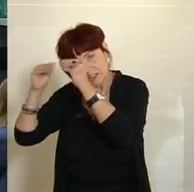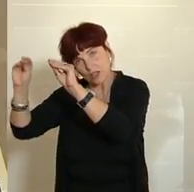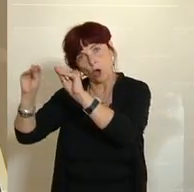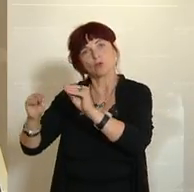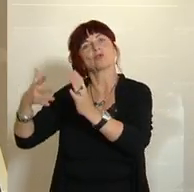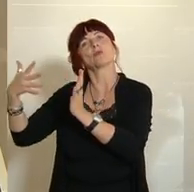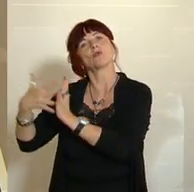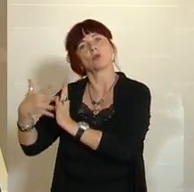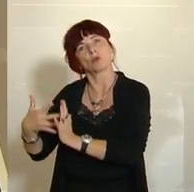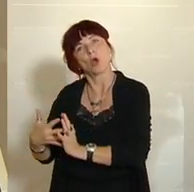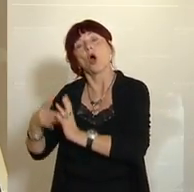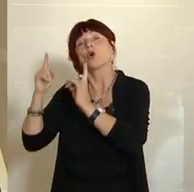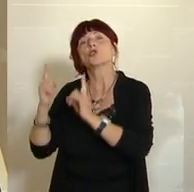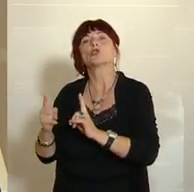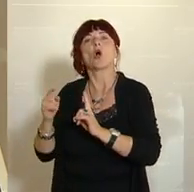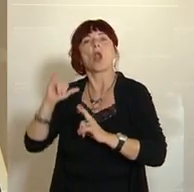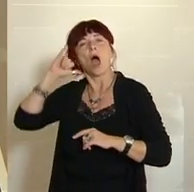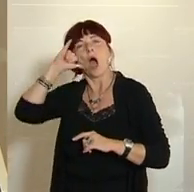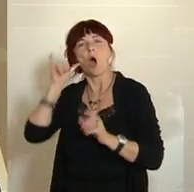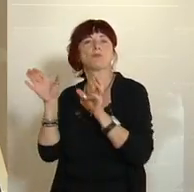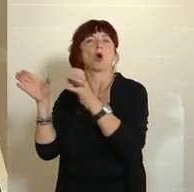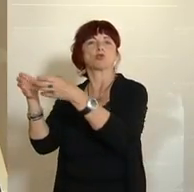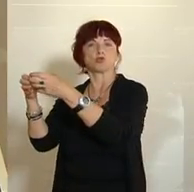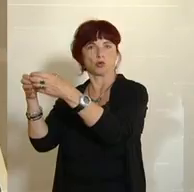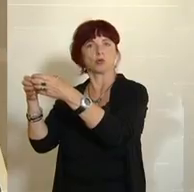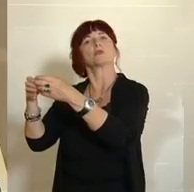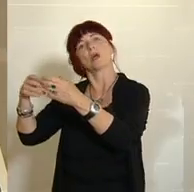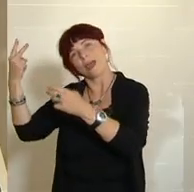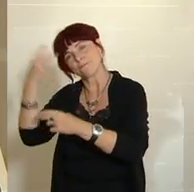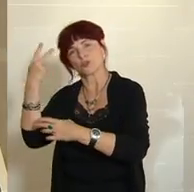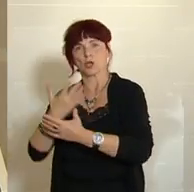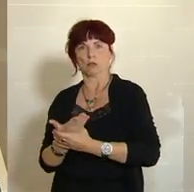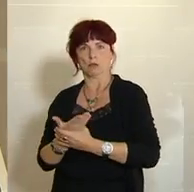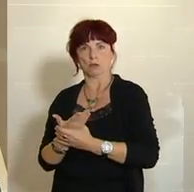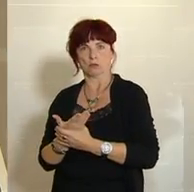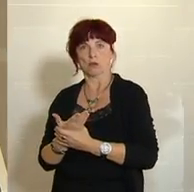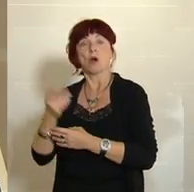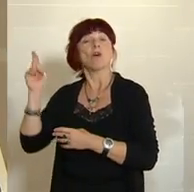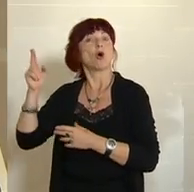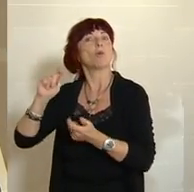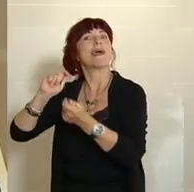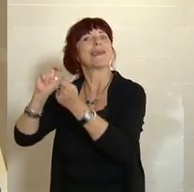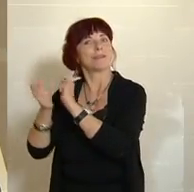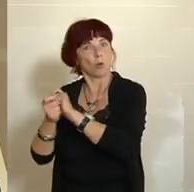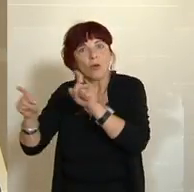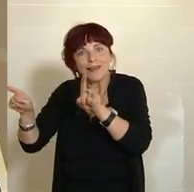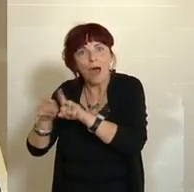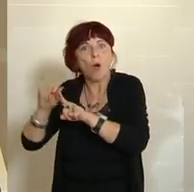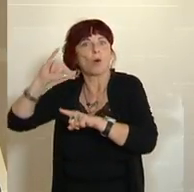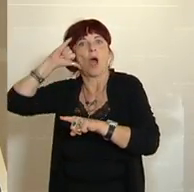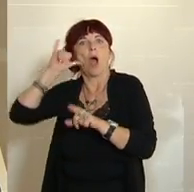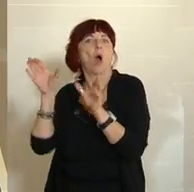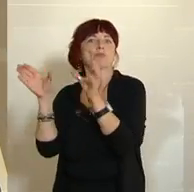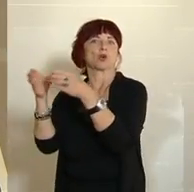genehmigt wird. Warum? Weil dann eben auch die Änderung oder Zurücknahme der Verordnung auch durch den Hauptausschuss gehen müsste. Und das ist natürlich hier für uns